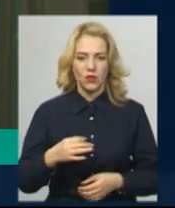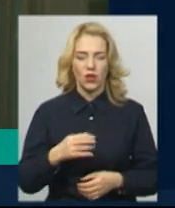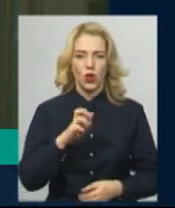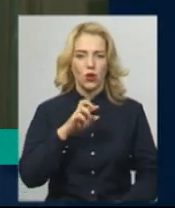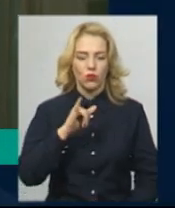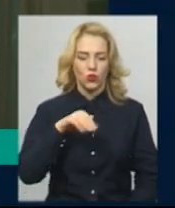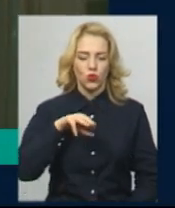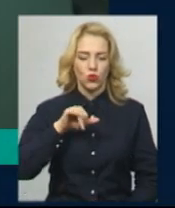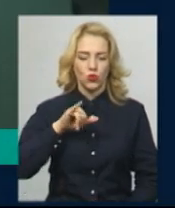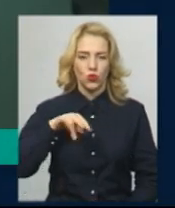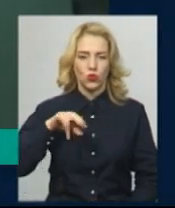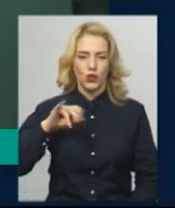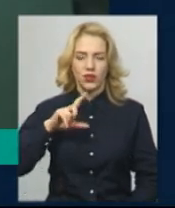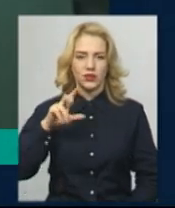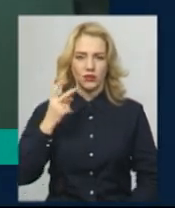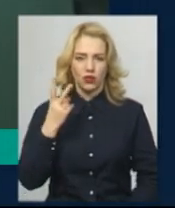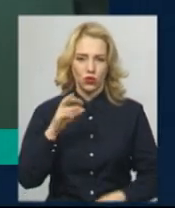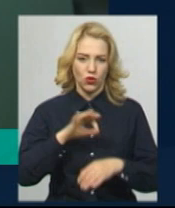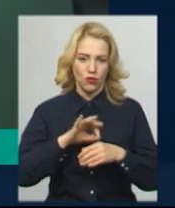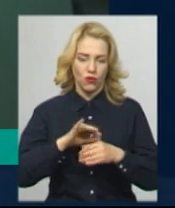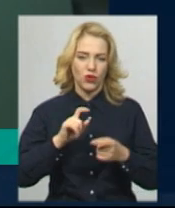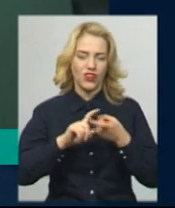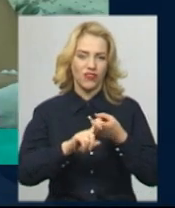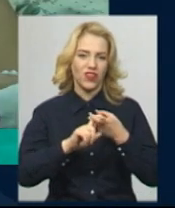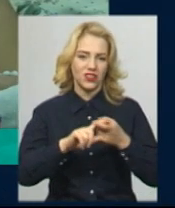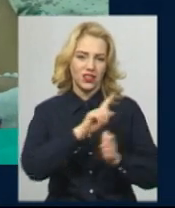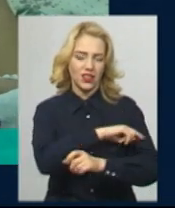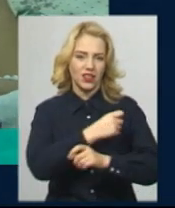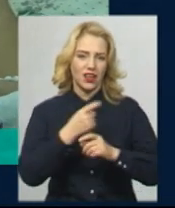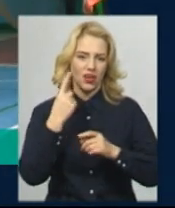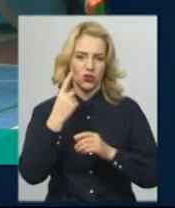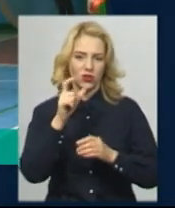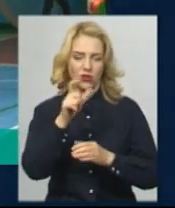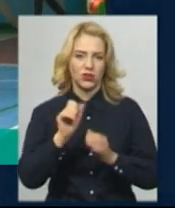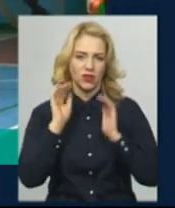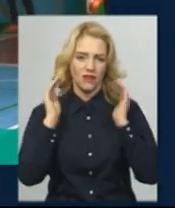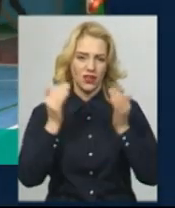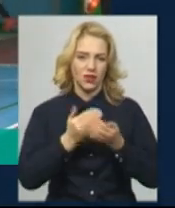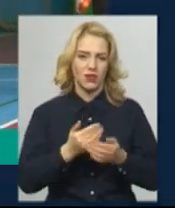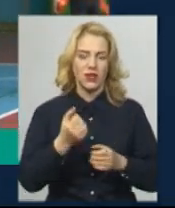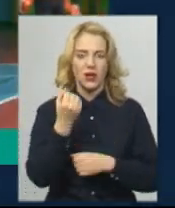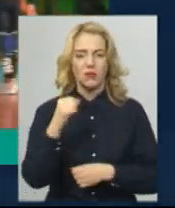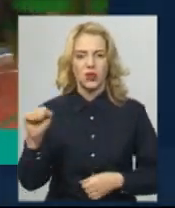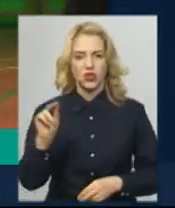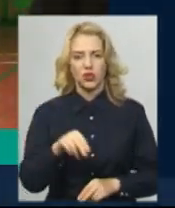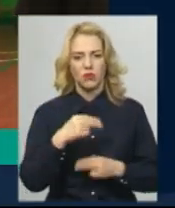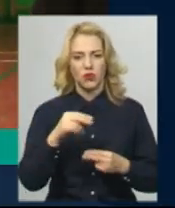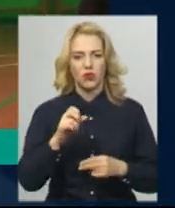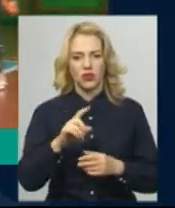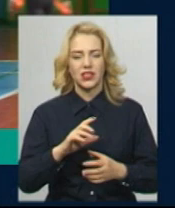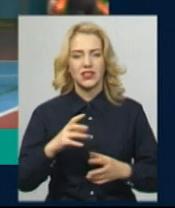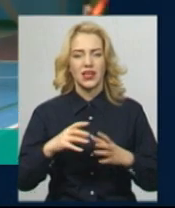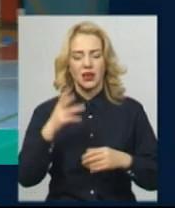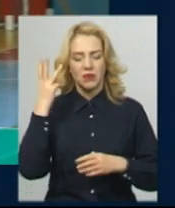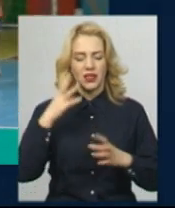лікуються у стаціонарі Хмельницької міської інфекційної лікарні. Один пацієнт у реанімації. Переможцем чемпіонату Хмельницького з регбі-5